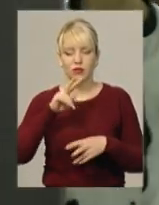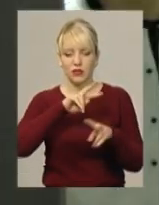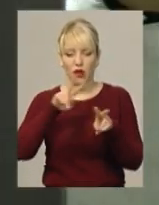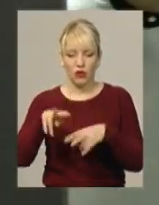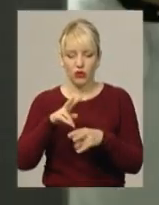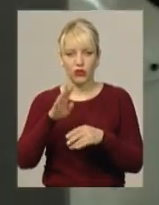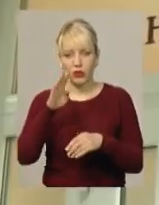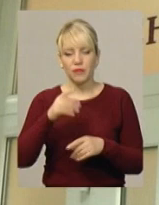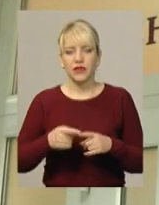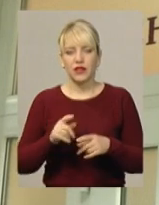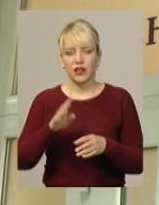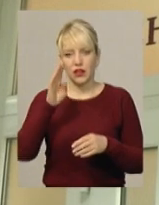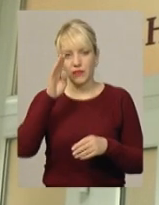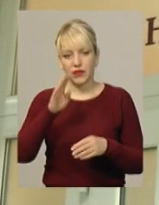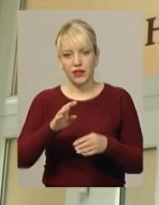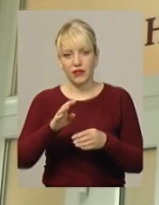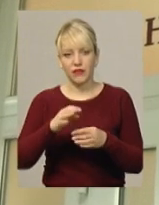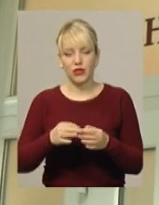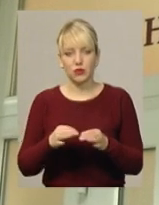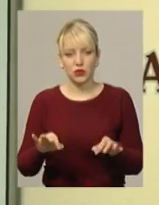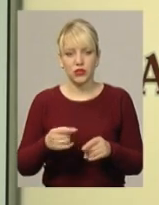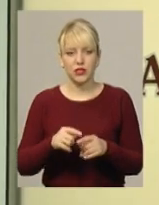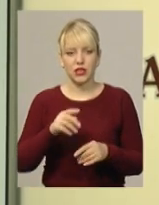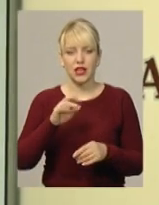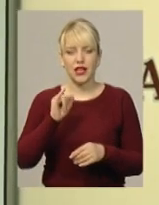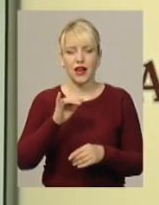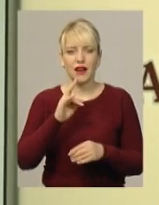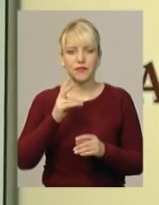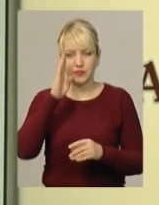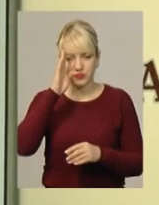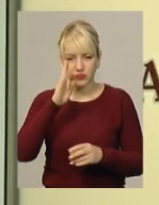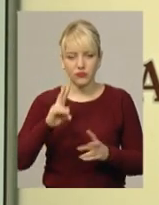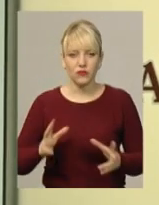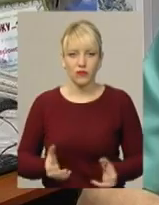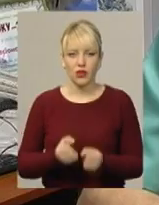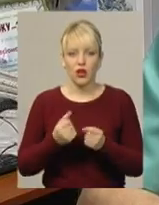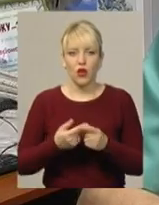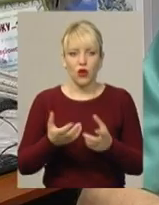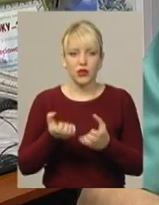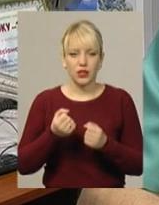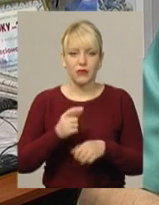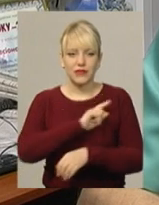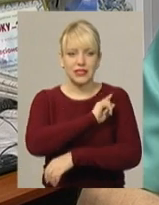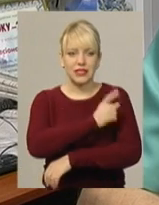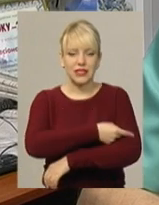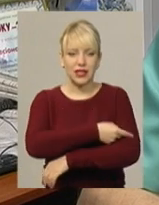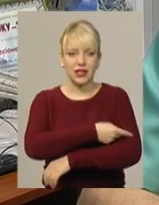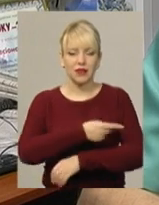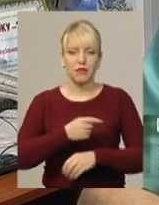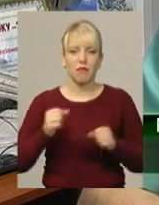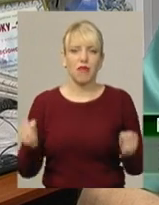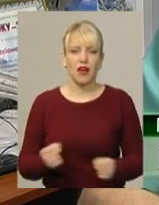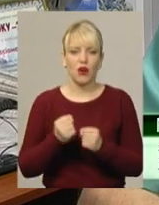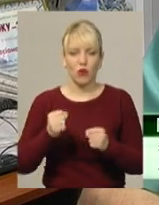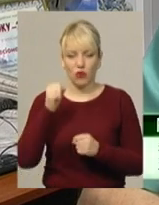реанімувати. За словами медиків, той пробув у крижаній воді близько півгодини та отримав сильне переохолодження. Контакту не було ніякого.